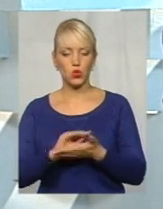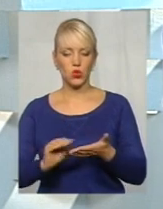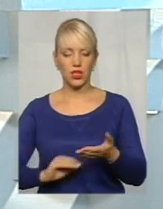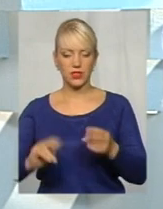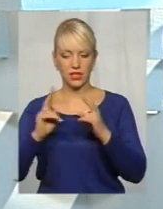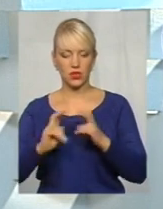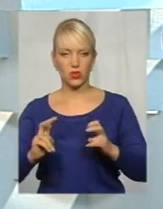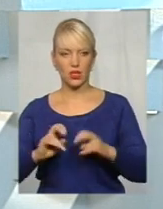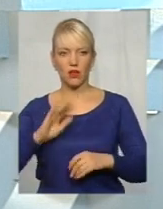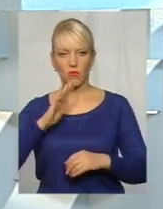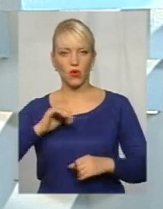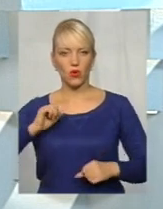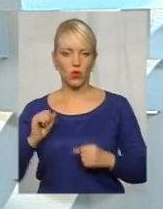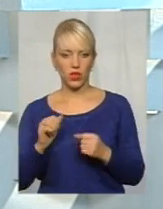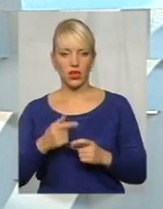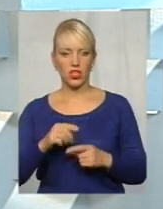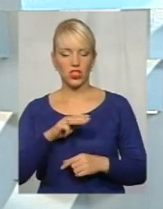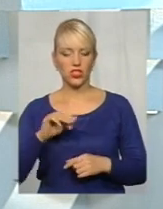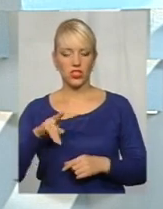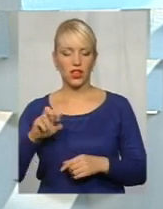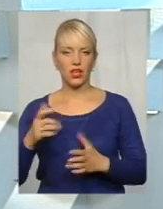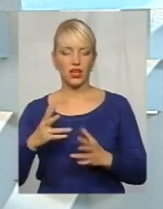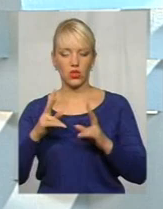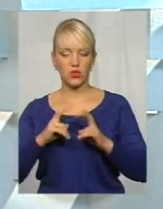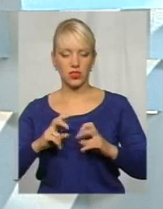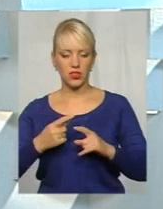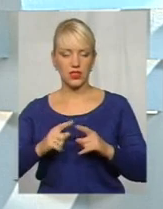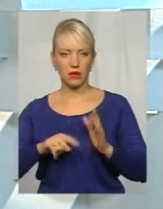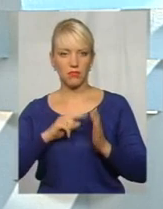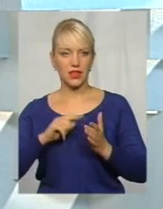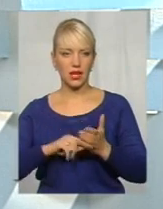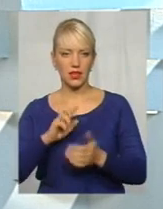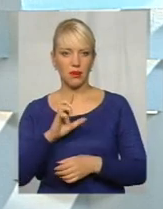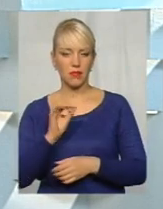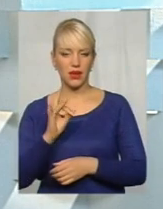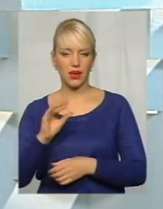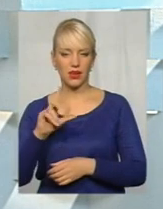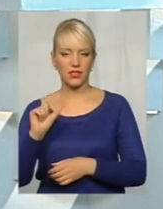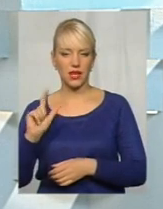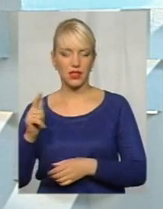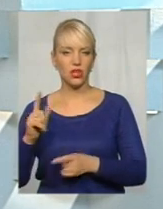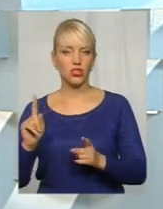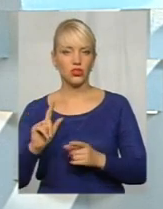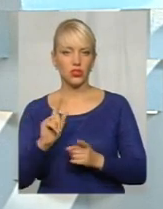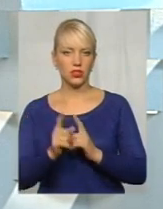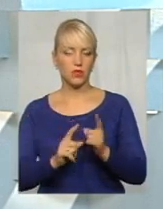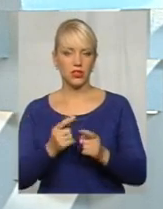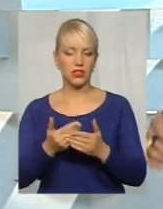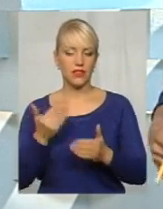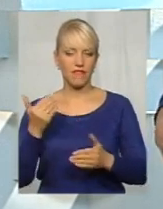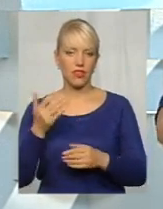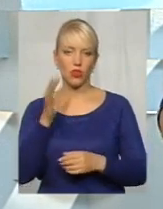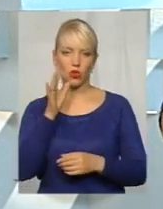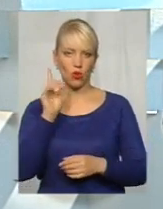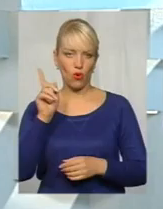мого колеги Михайла Жили, який досліджував це питання, що в березні. Що змінилося від того, поговоримо в студії та